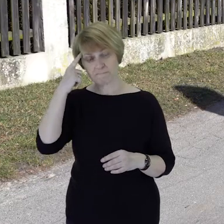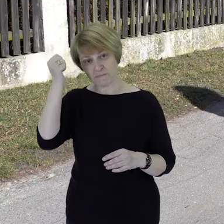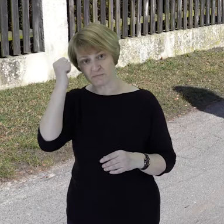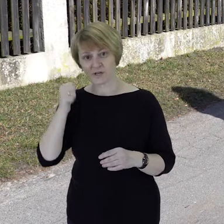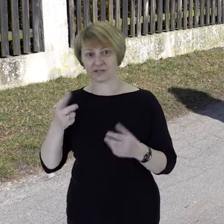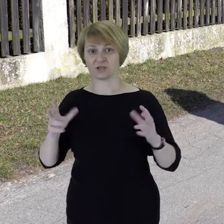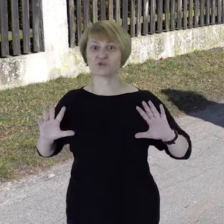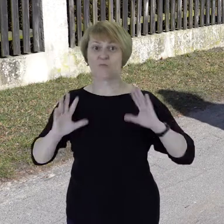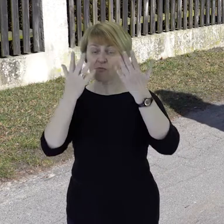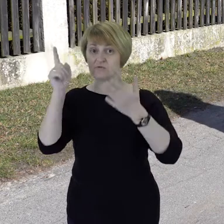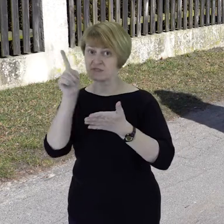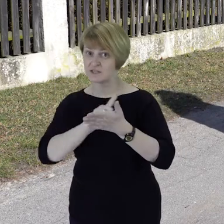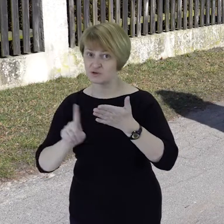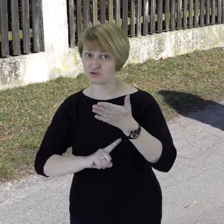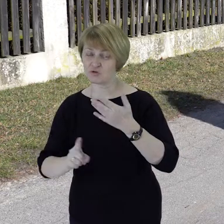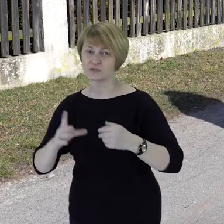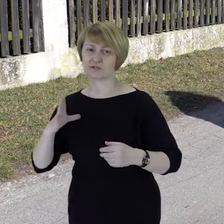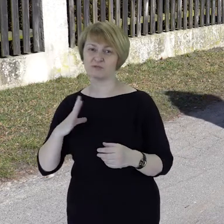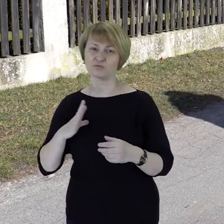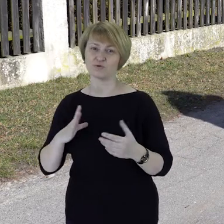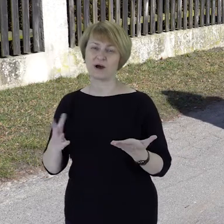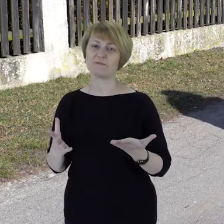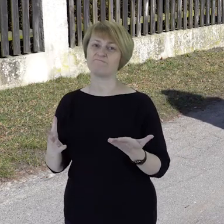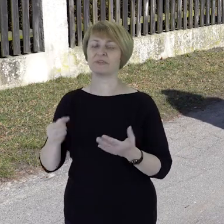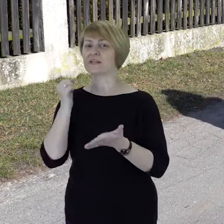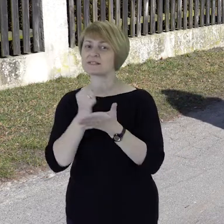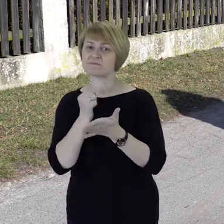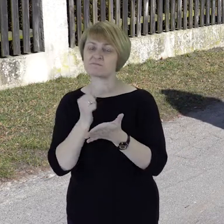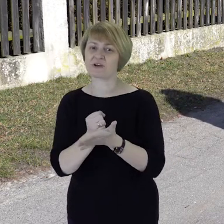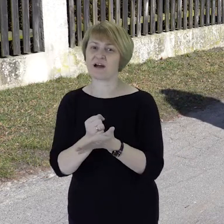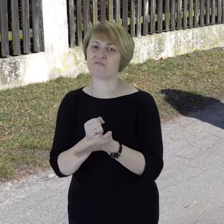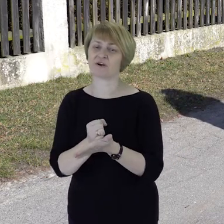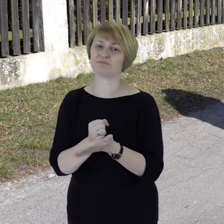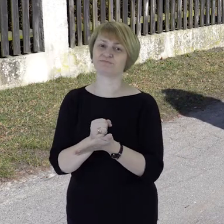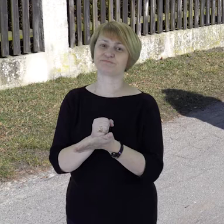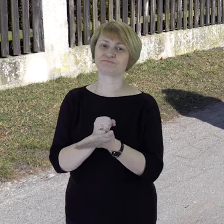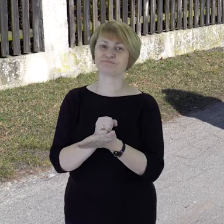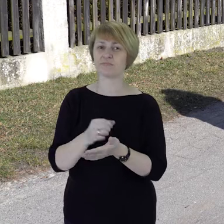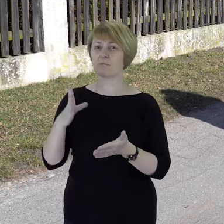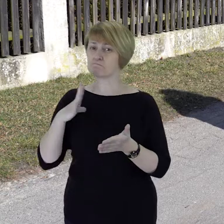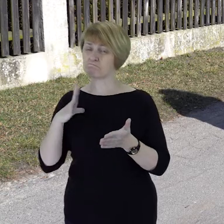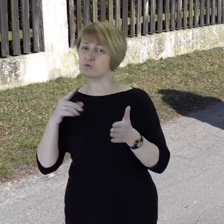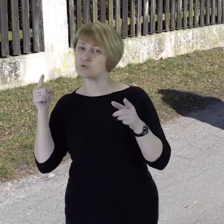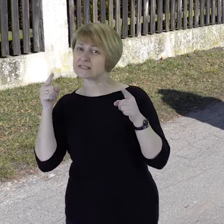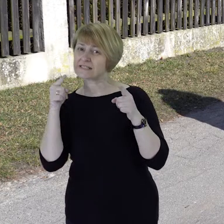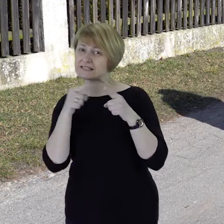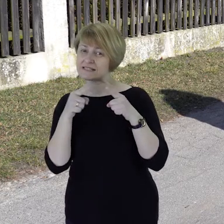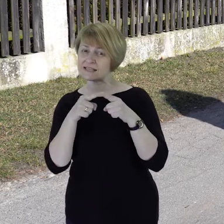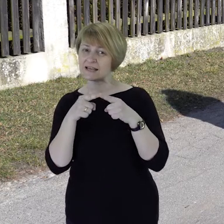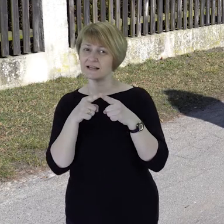Śląskie to była rzecz, która miała na celu